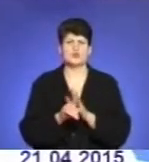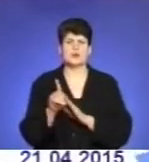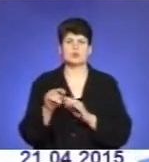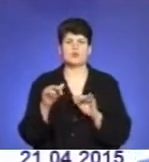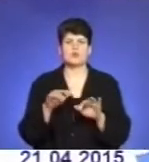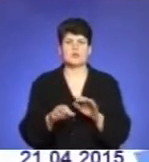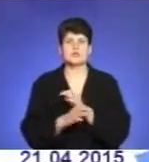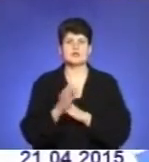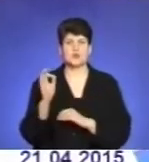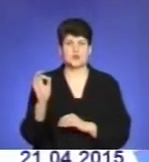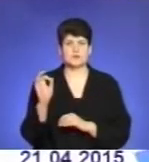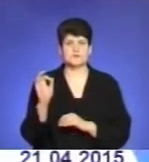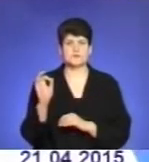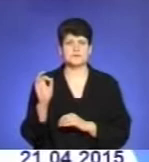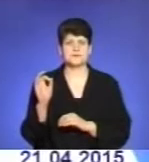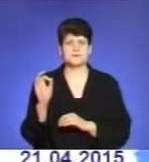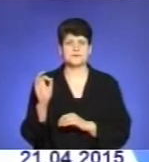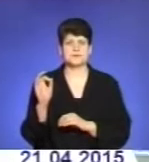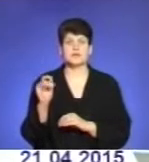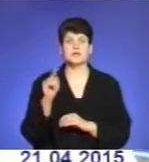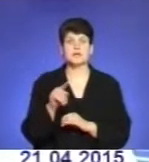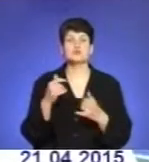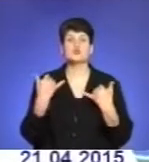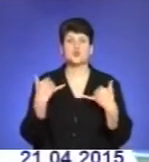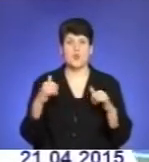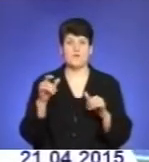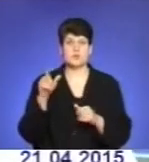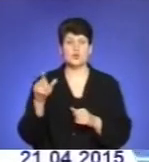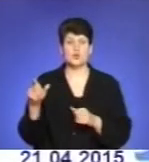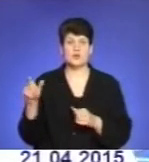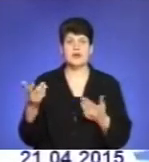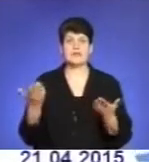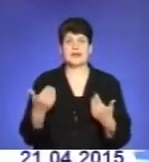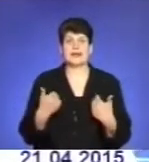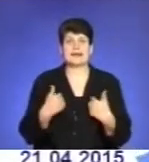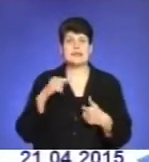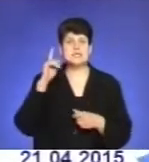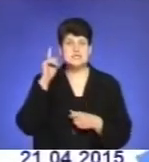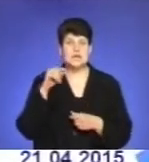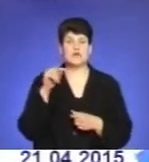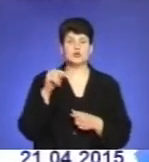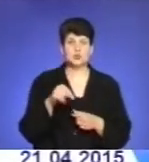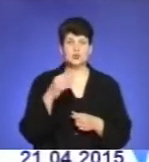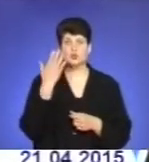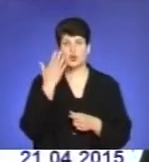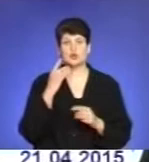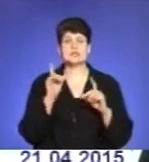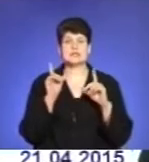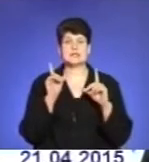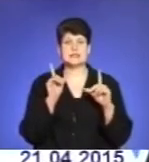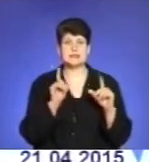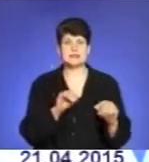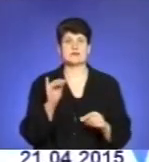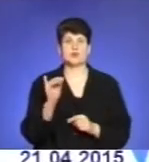Сході. І тим чудовим людям, яких я знав тут, коли їздив з Юрієм Михайловичем